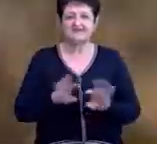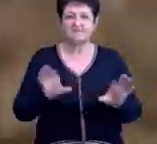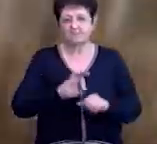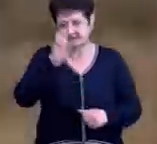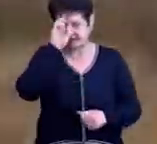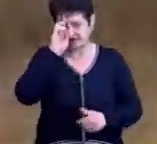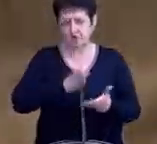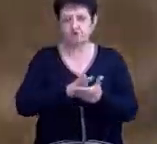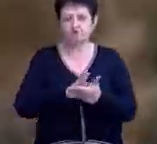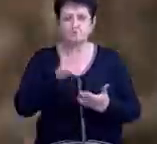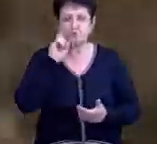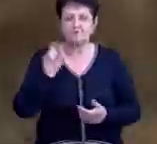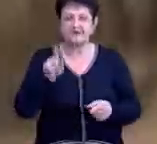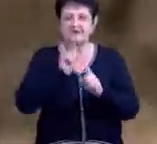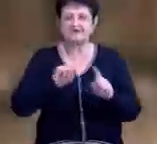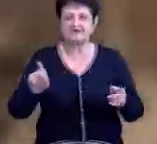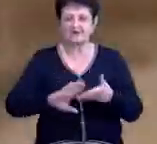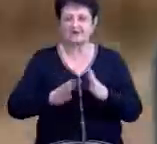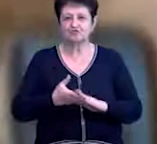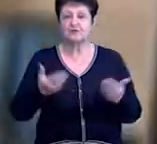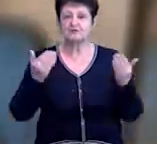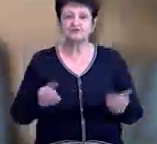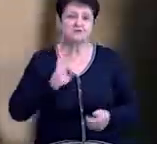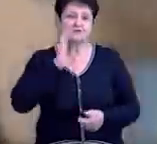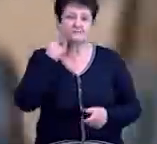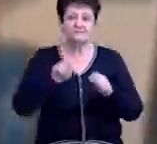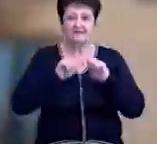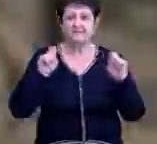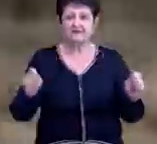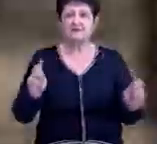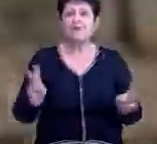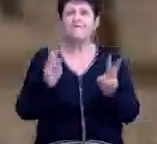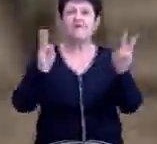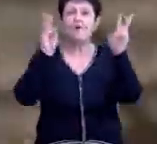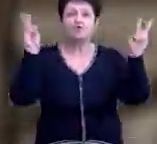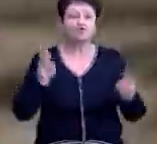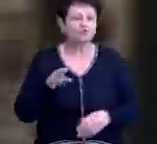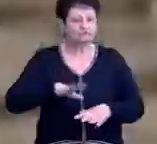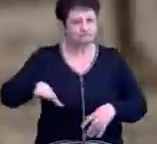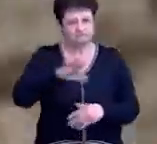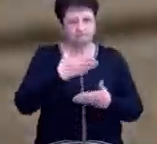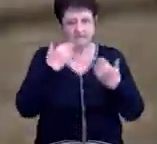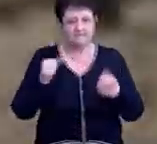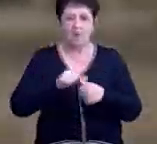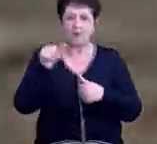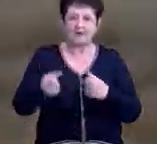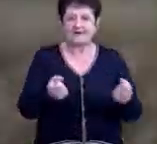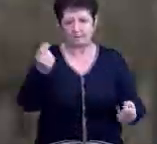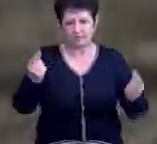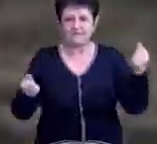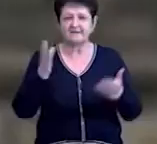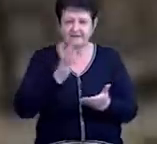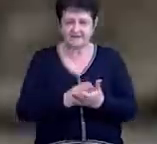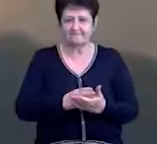Державної служби України з надзвичайних ситуацій, сьогодні зранку відкритого вогню в зоні відчуження вже немає. Окремими осередками тліє